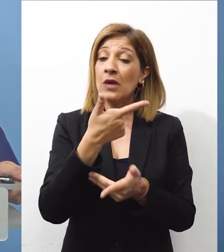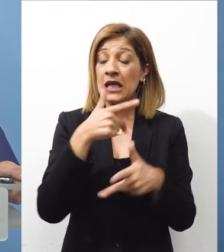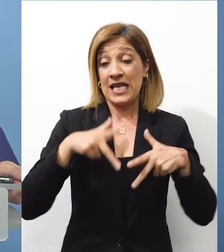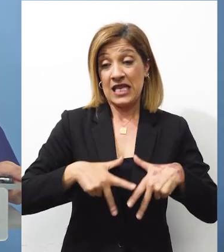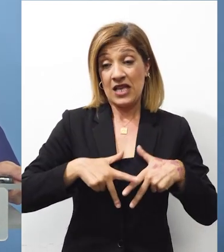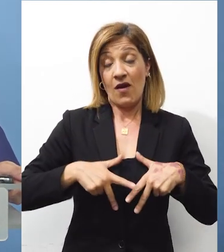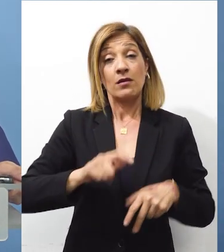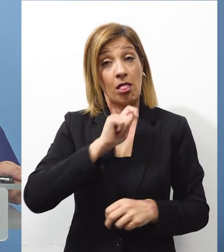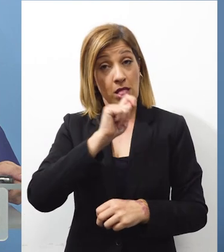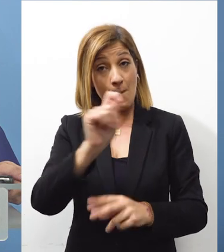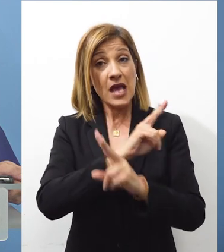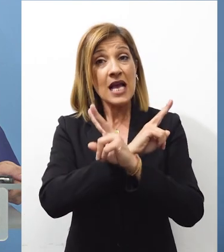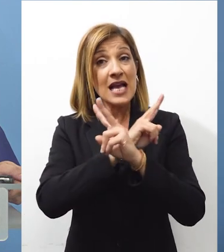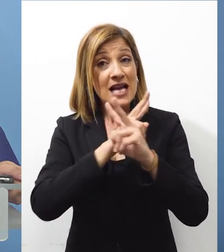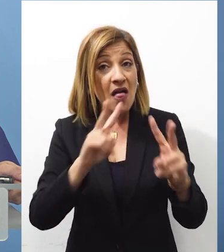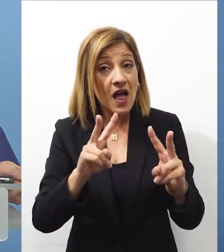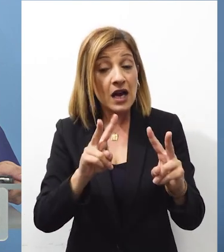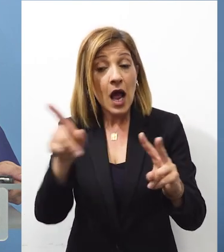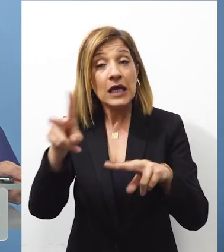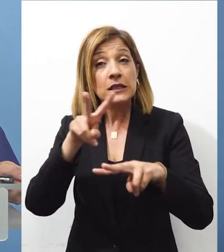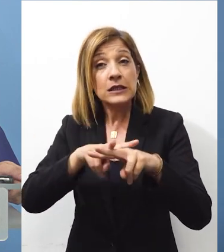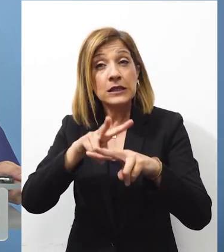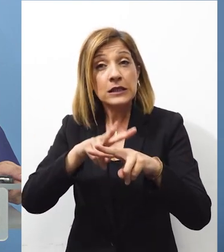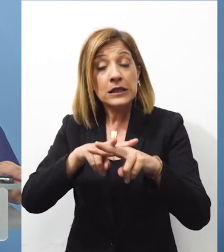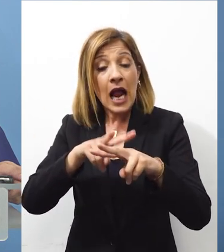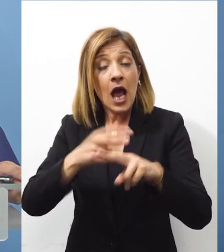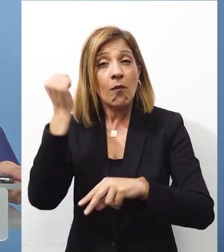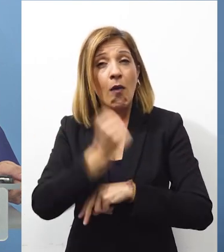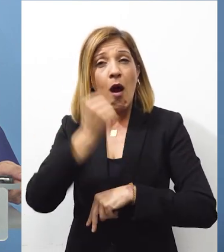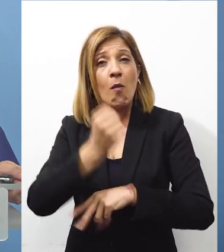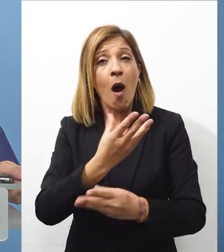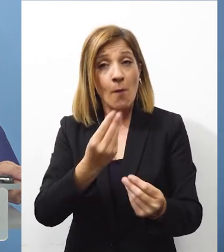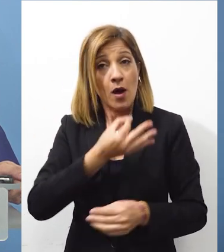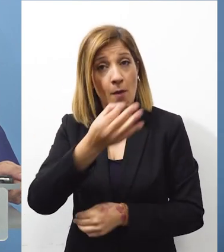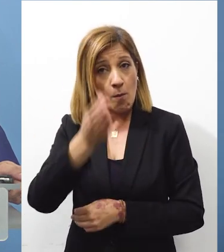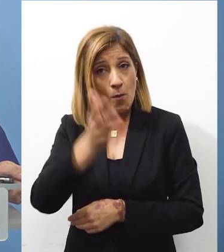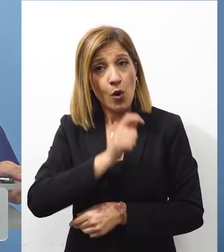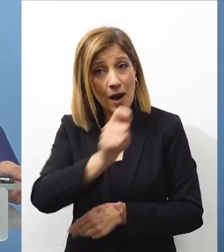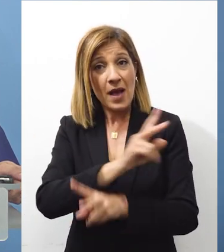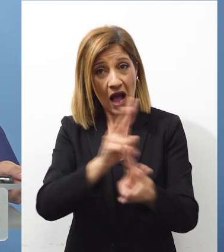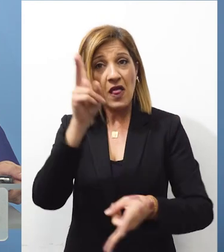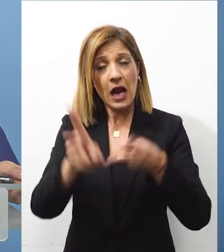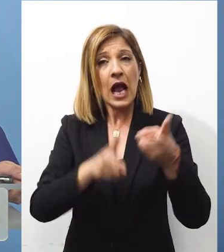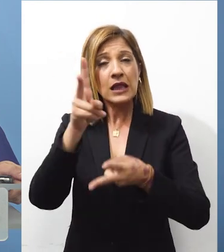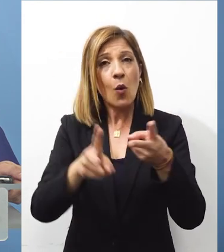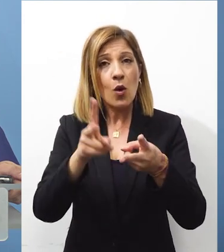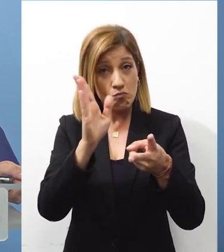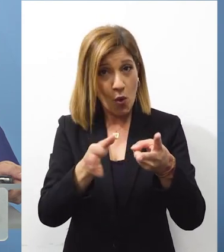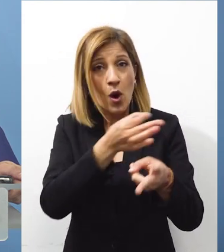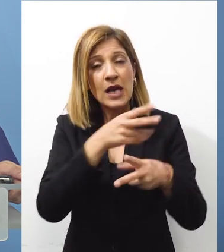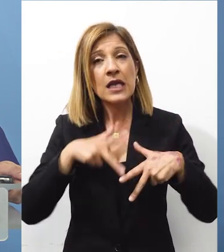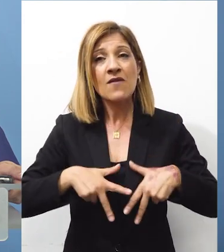ευθασώς την γενοκτονία που διαπράττει ο κύριος Νετανιά. Όπως έχετε καταδικάσει,